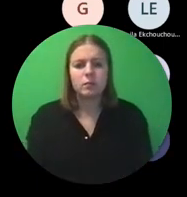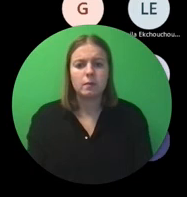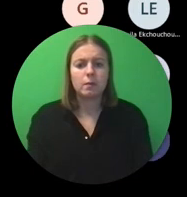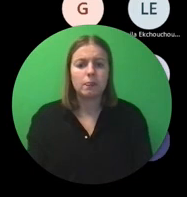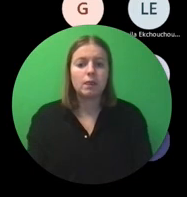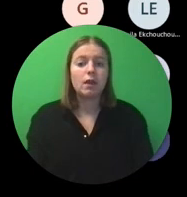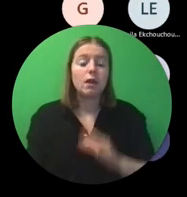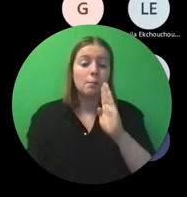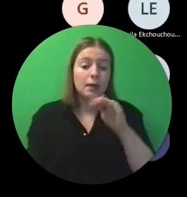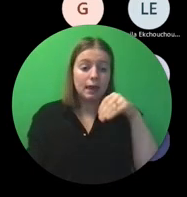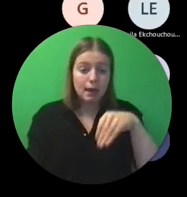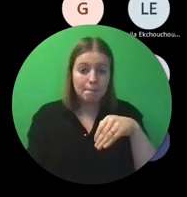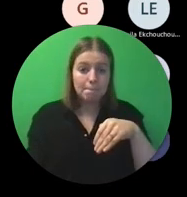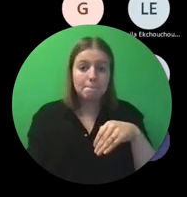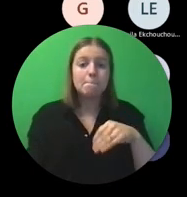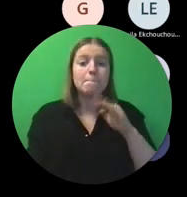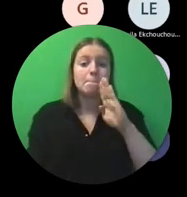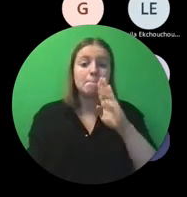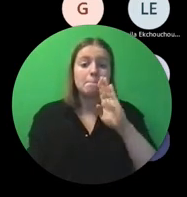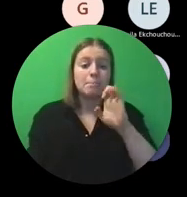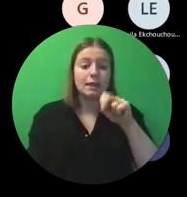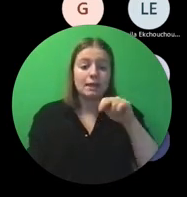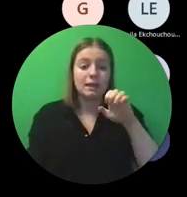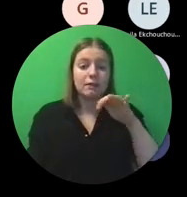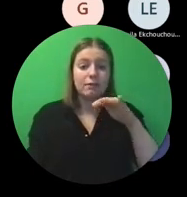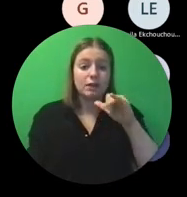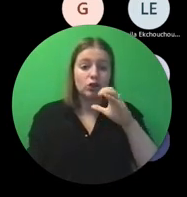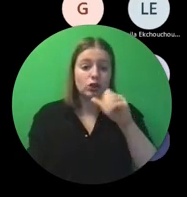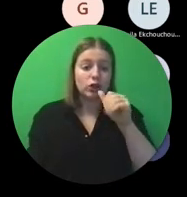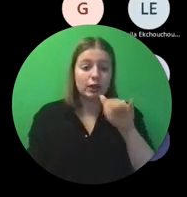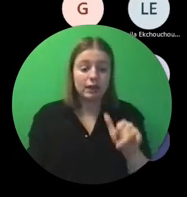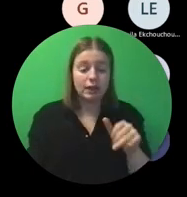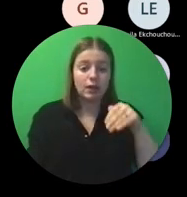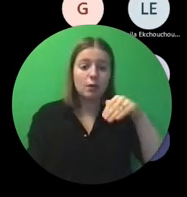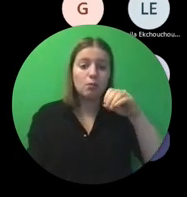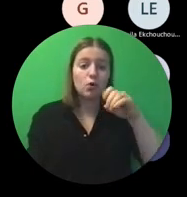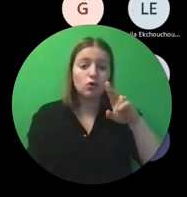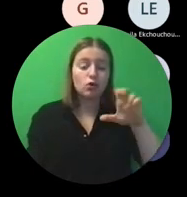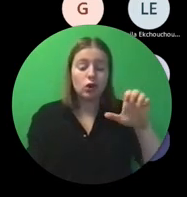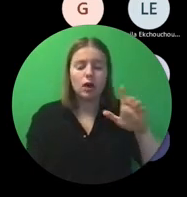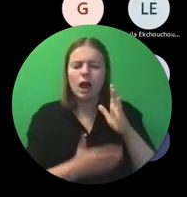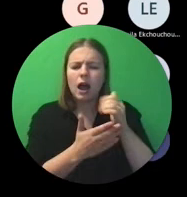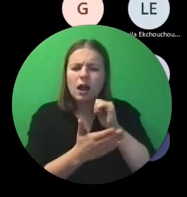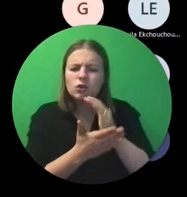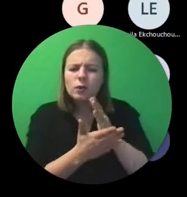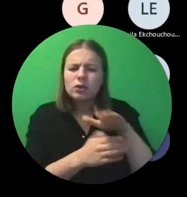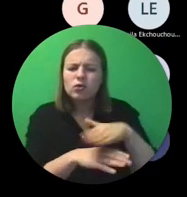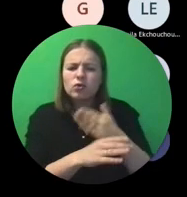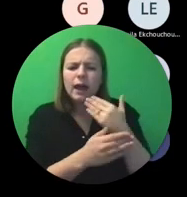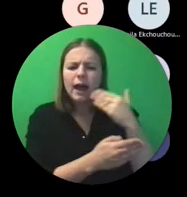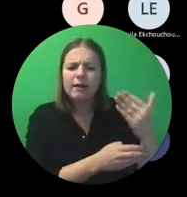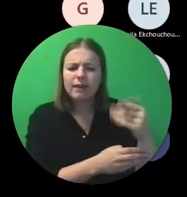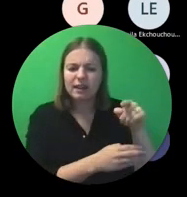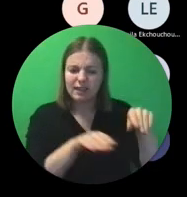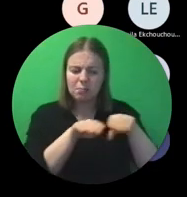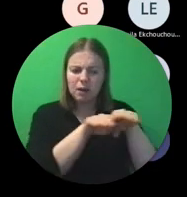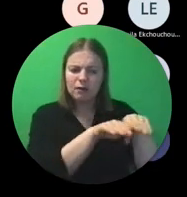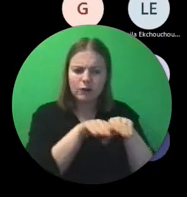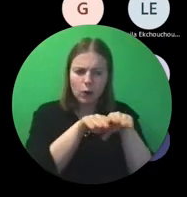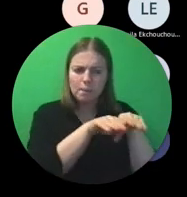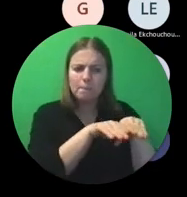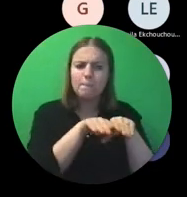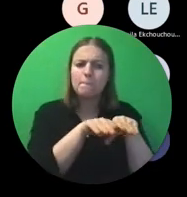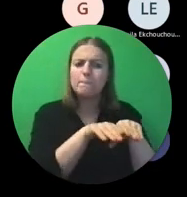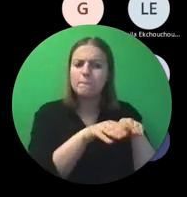De beneficiary module, wel, je kent, als je de aanvraag gedaan hebt, het platform waarop je die